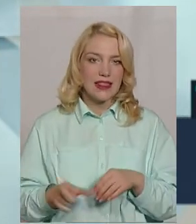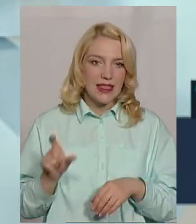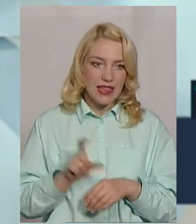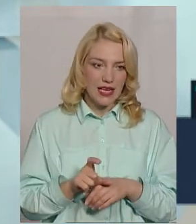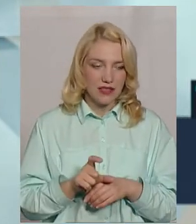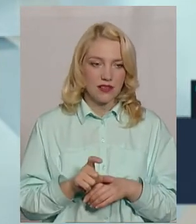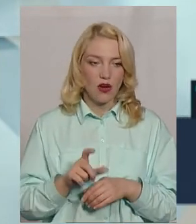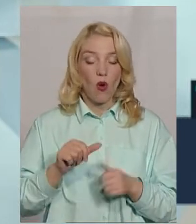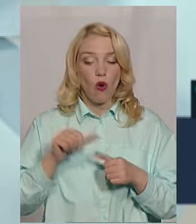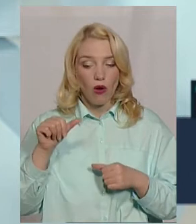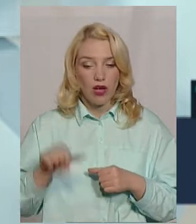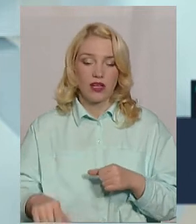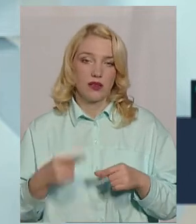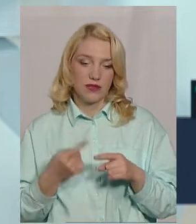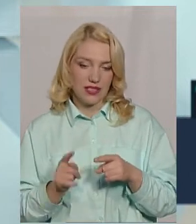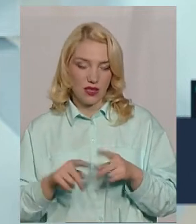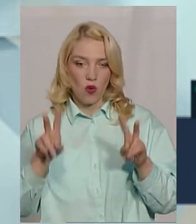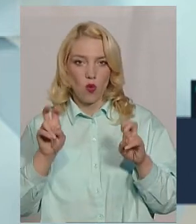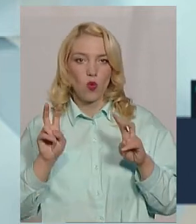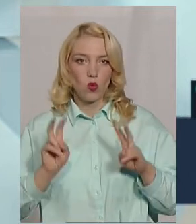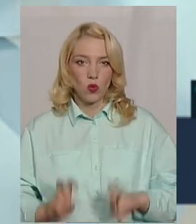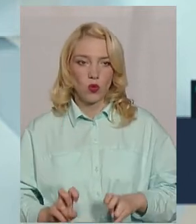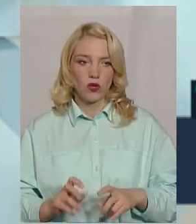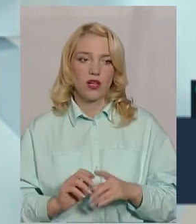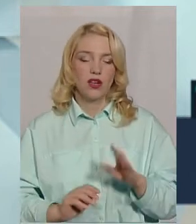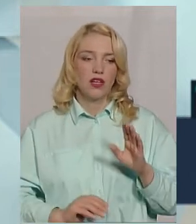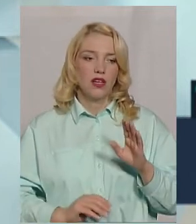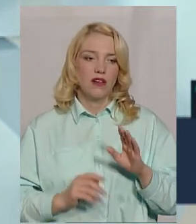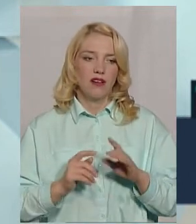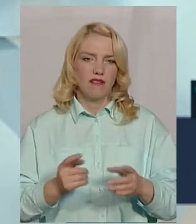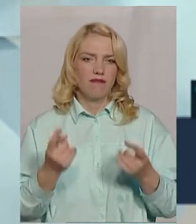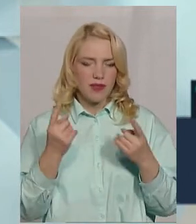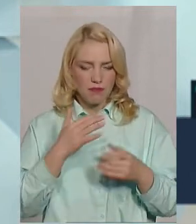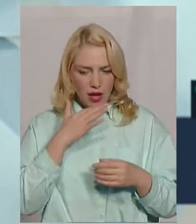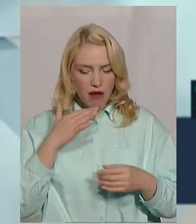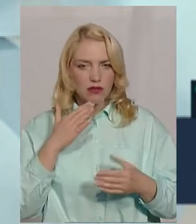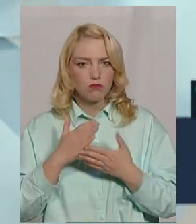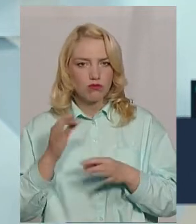Крім того, крім цих культур, високу питому вагу в